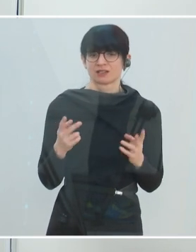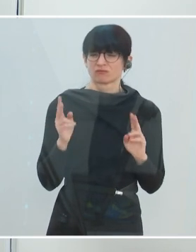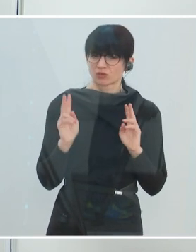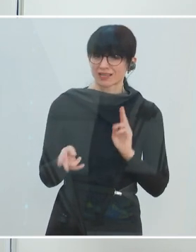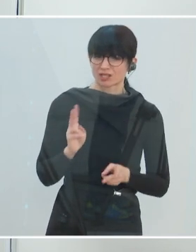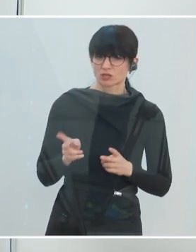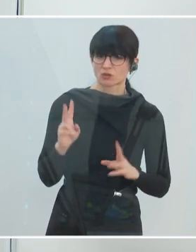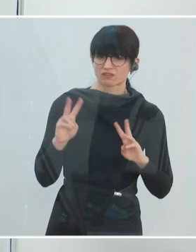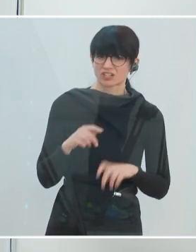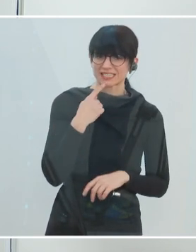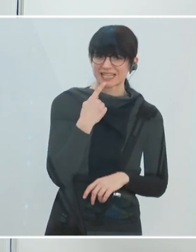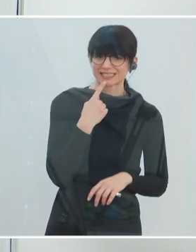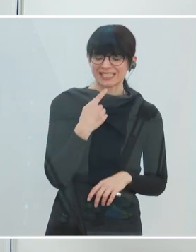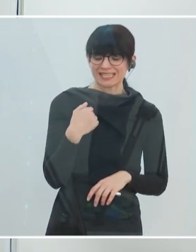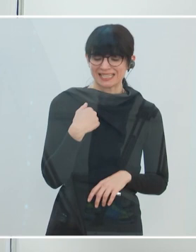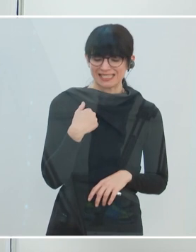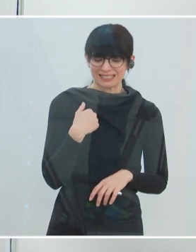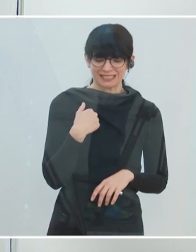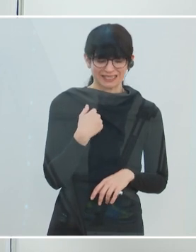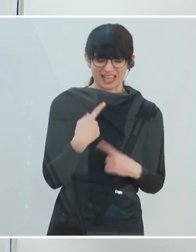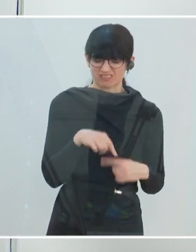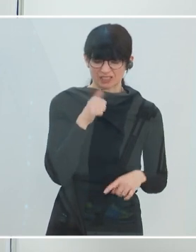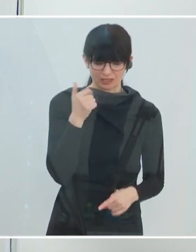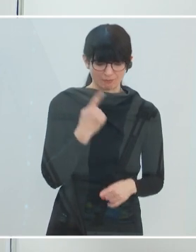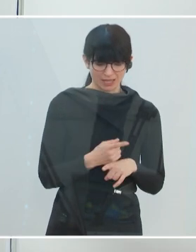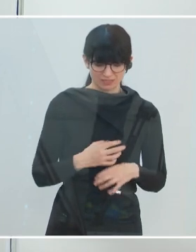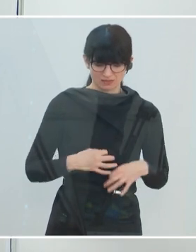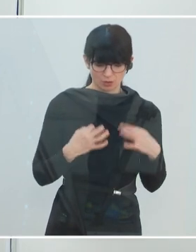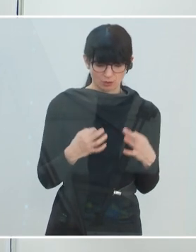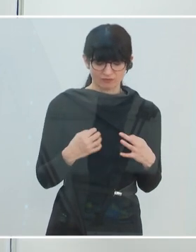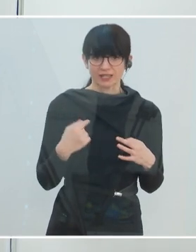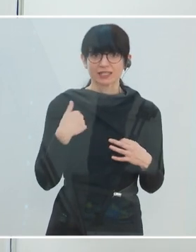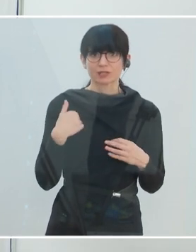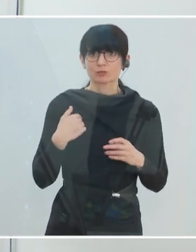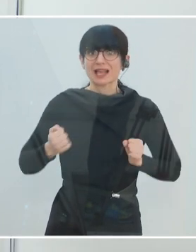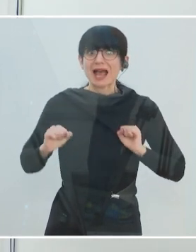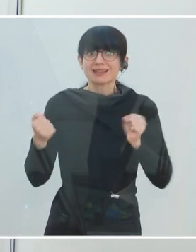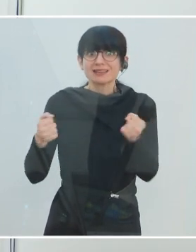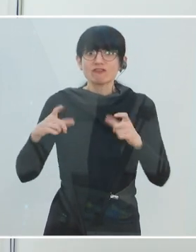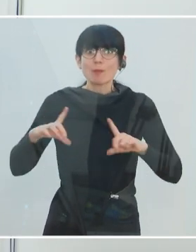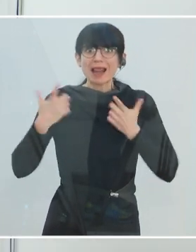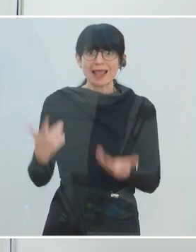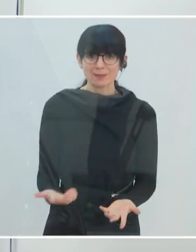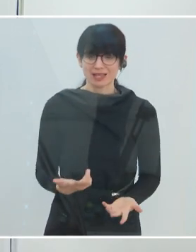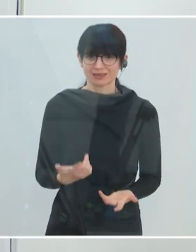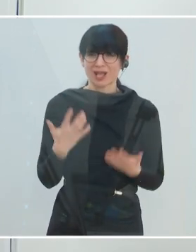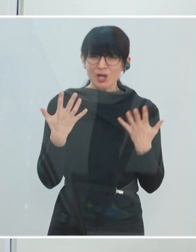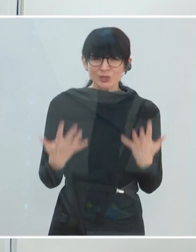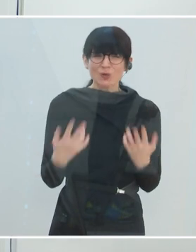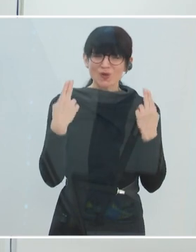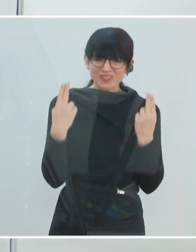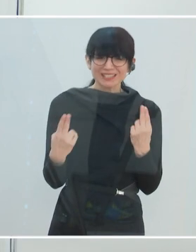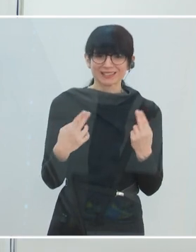passiven Opfer zum aktiven Überlebenden werden. Und das müssen wir. Das ist jetzt ein kritischer Zeitpunkt. Ich glaube auch, die